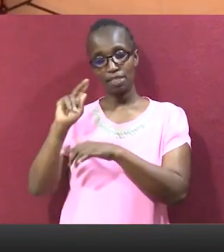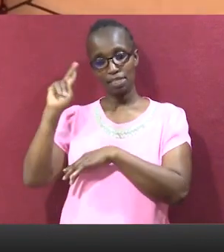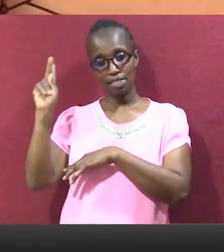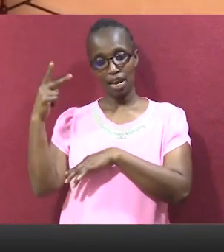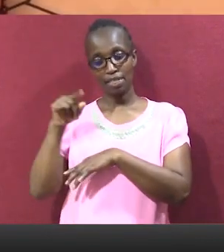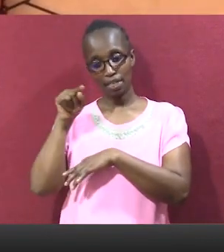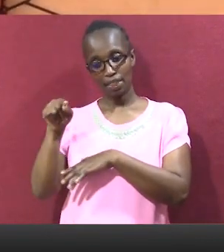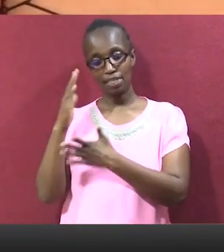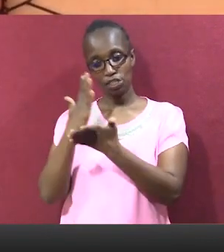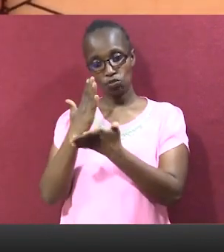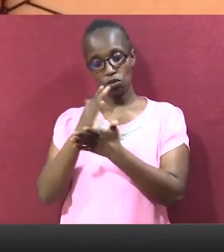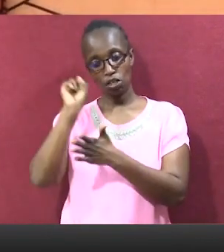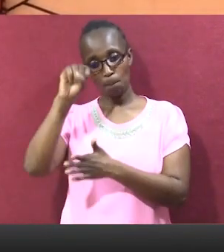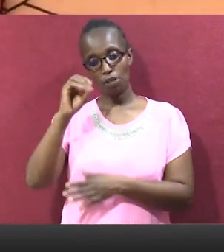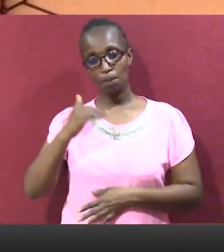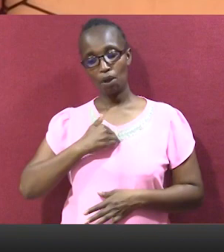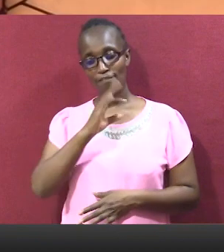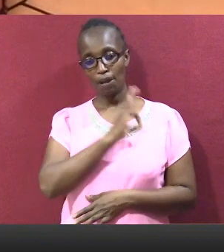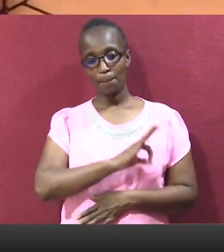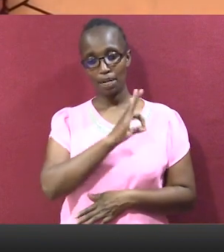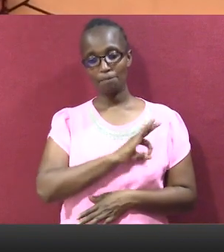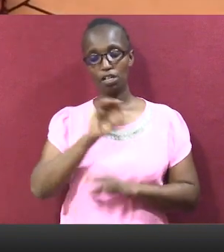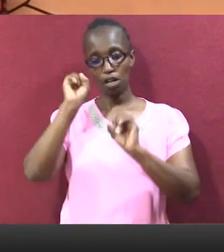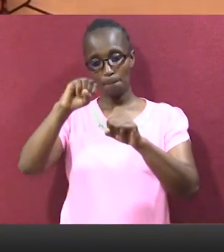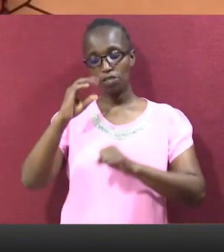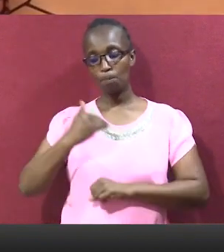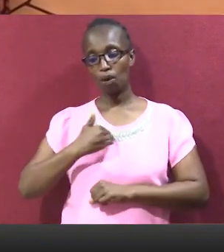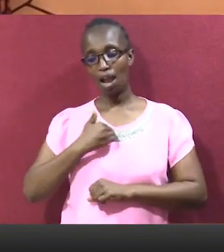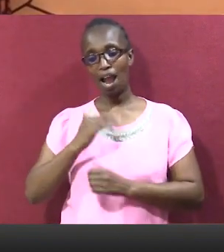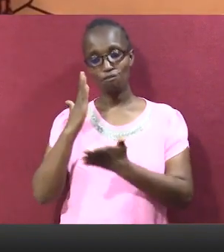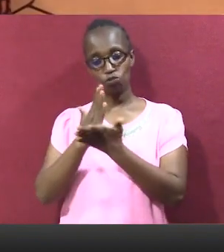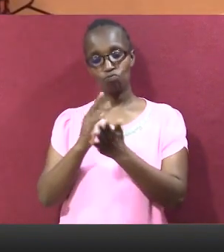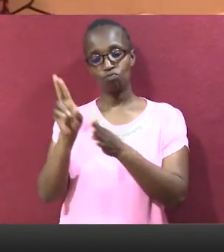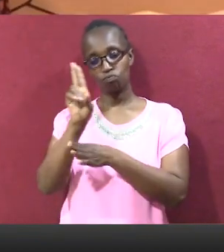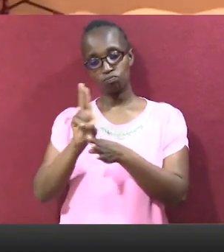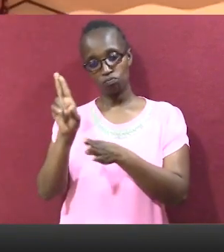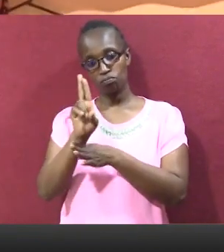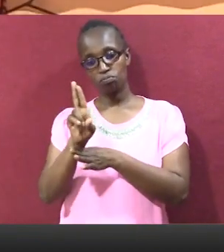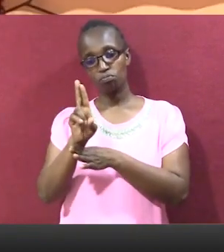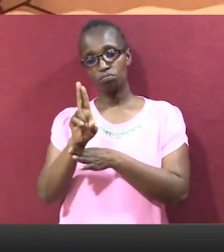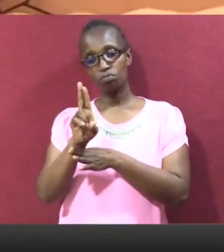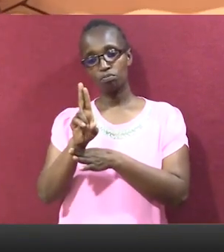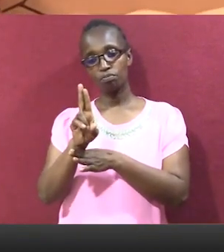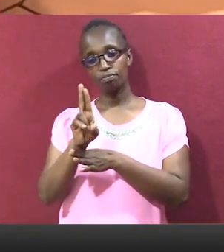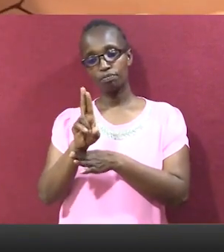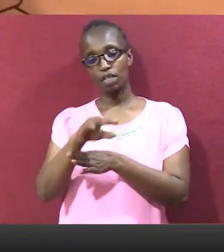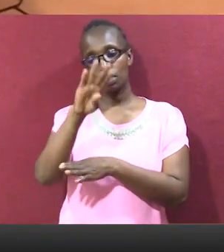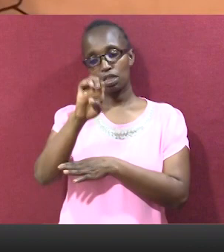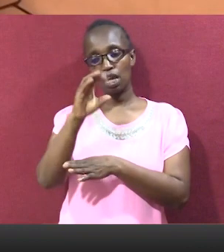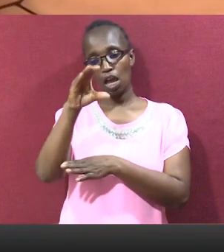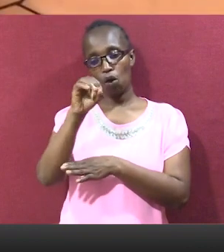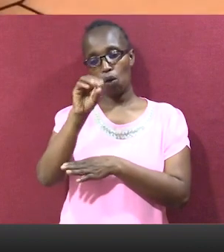This is Kenyan. This is real. Cryptocurrency can have benefit. It can have real use